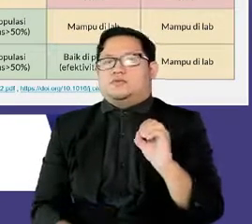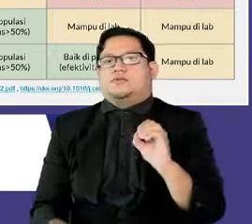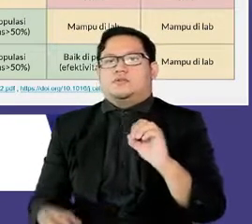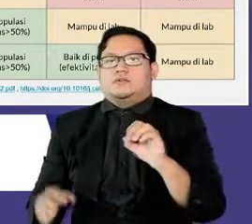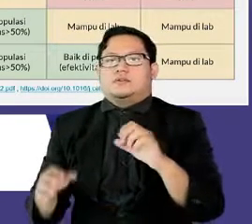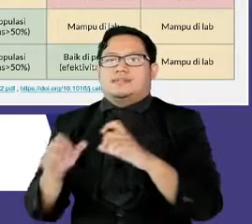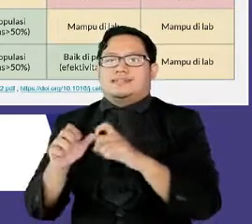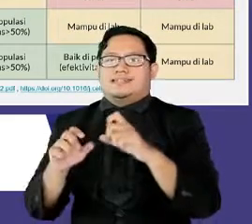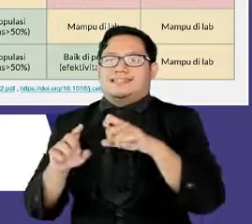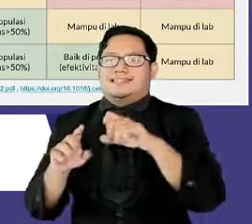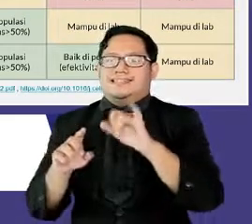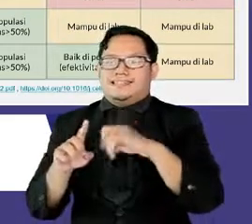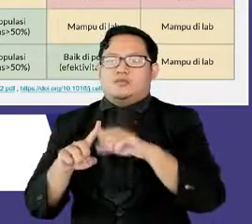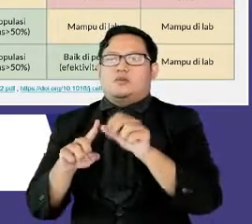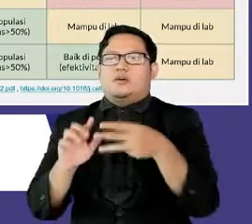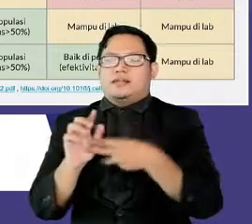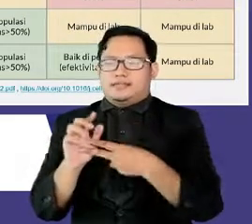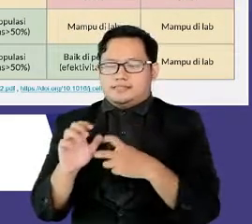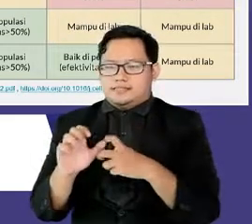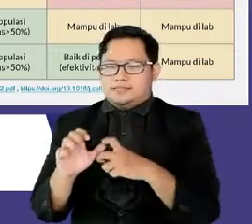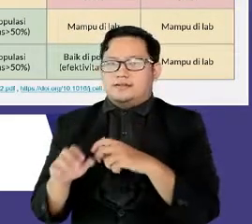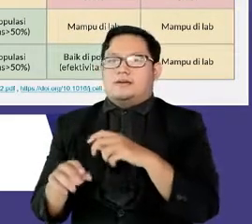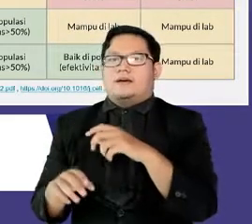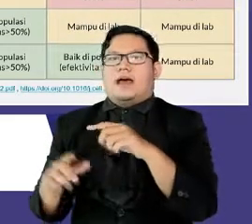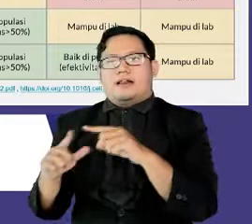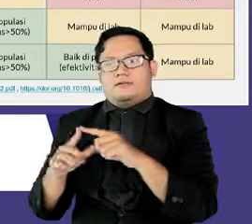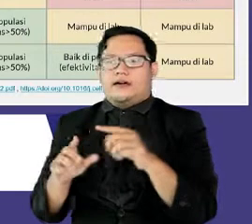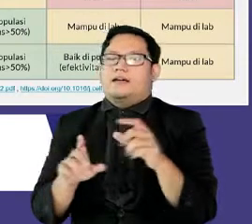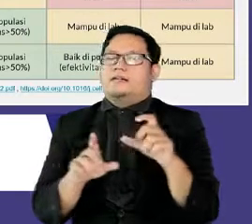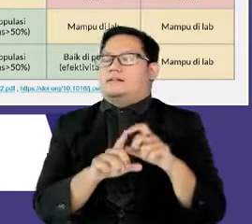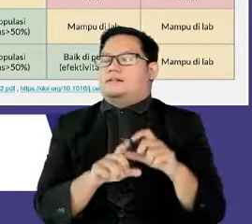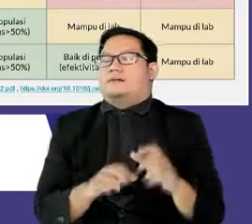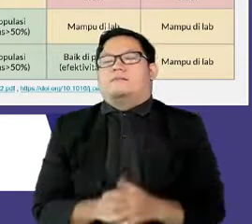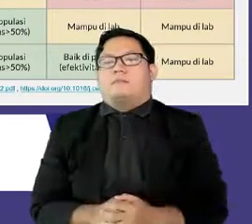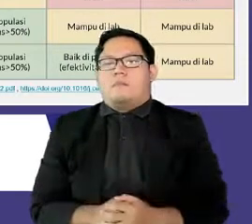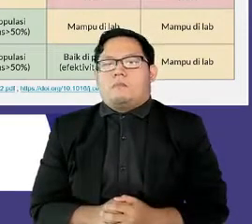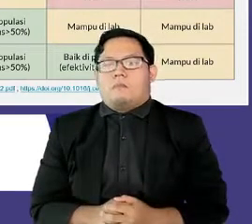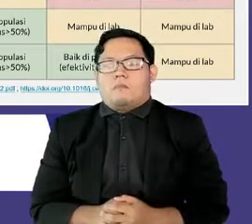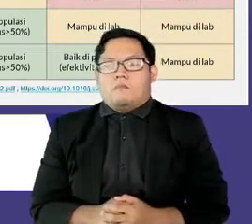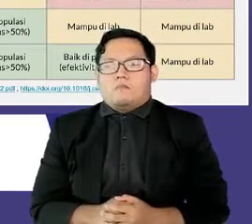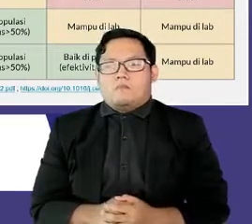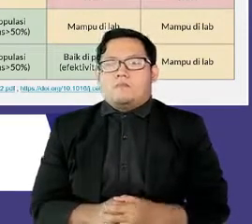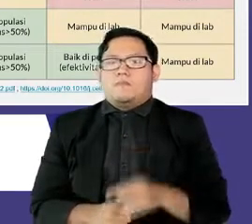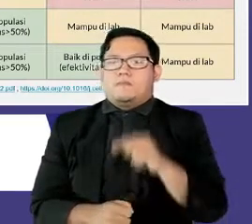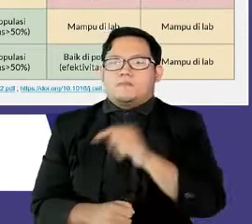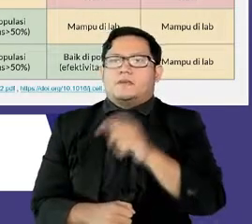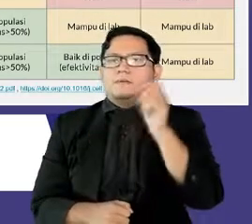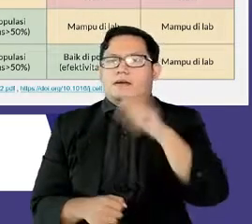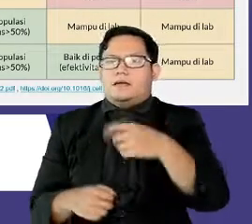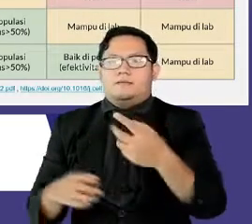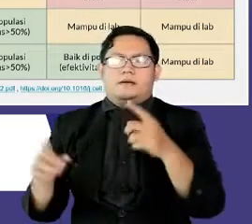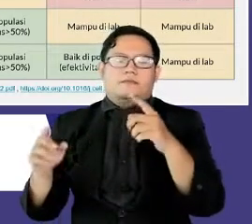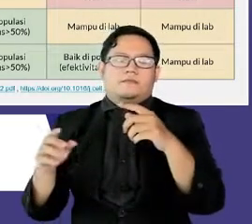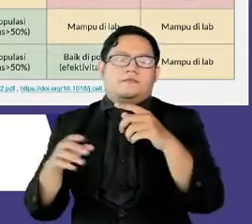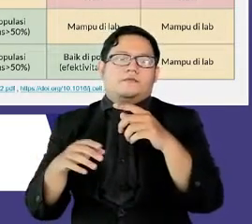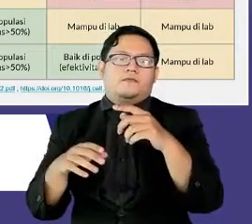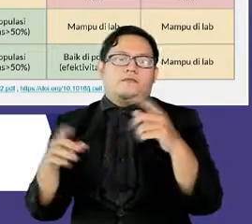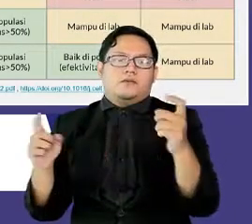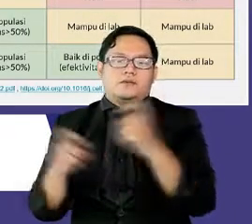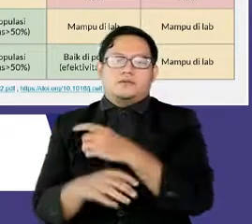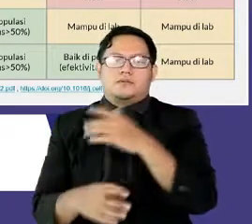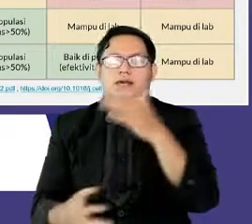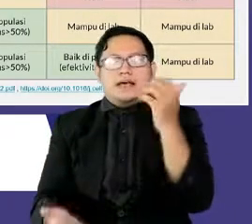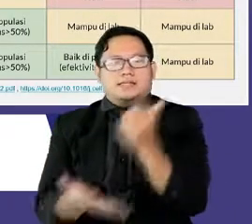dan Delta. Vaksin yang dikembangkan saat ini pada umumnya menggunakan virus original, sehingga